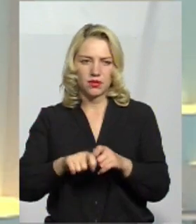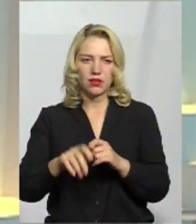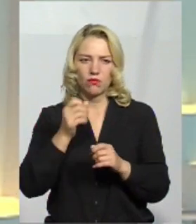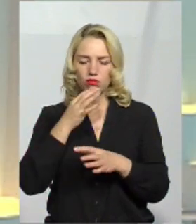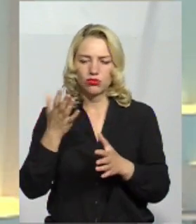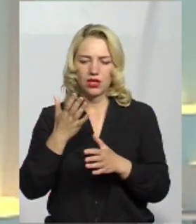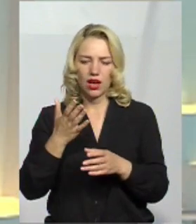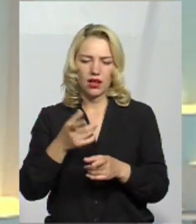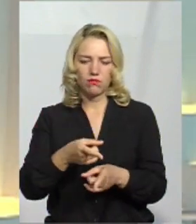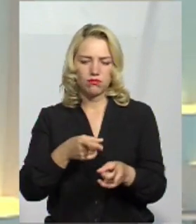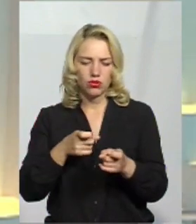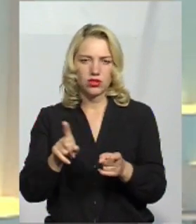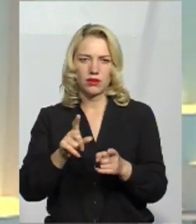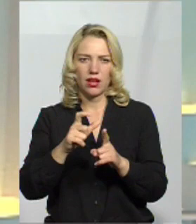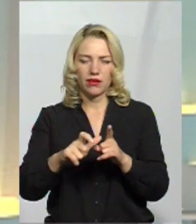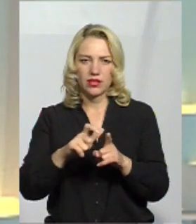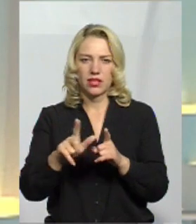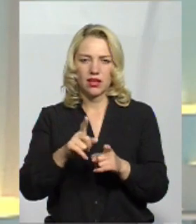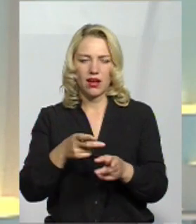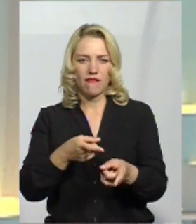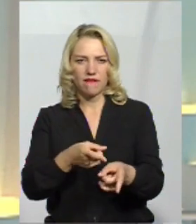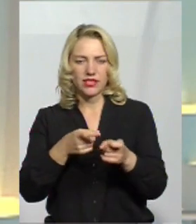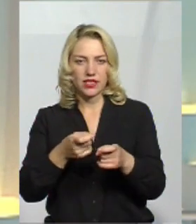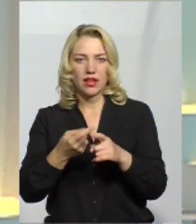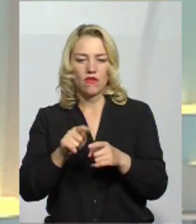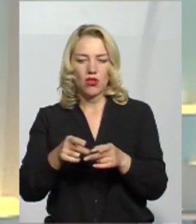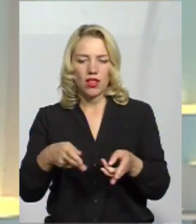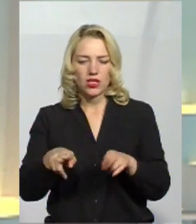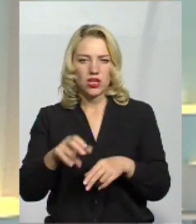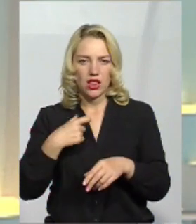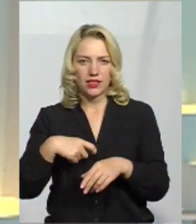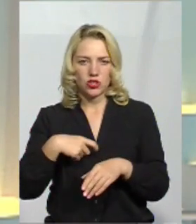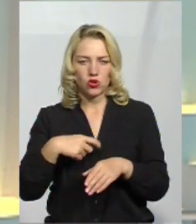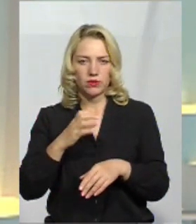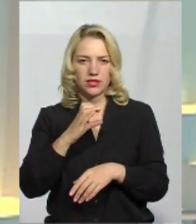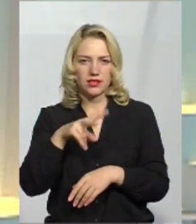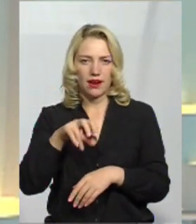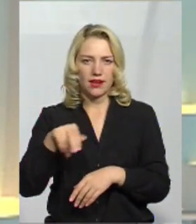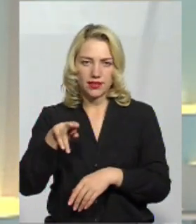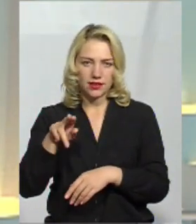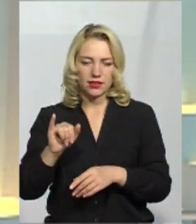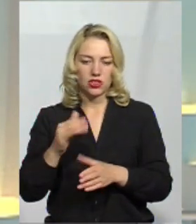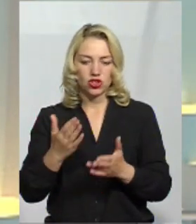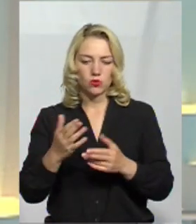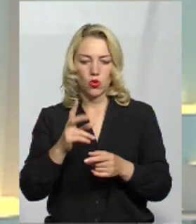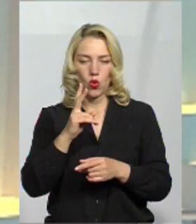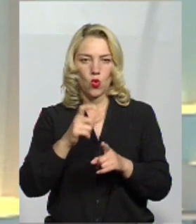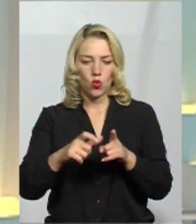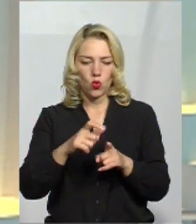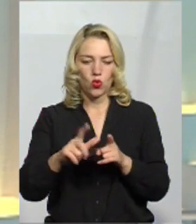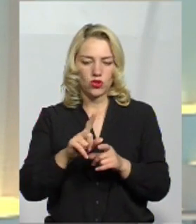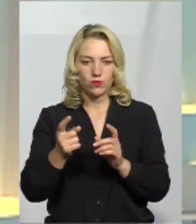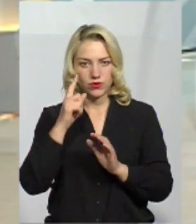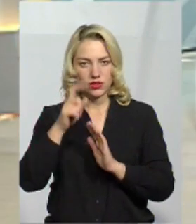куля і гільза, яка вилітає з зброї, залишає на собі слід. І для кулі, щоб встановити власника,